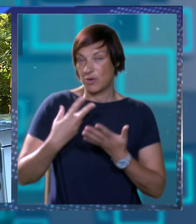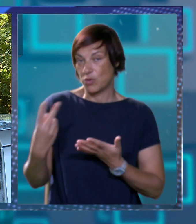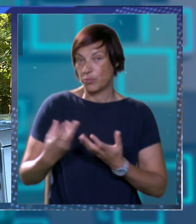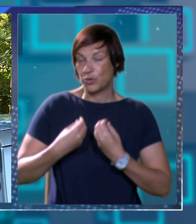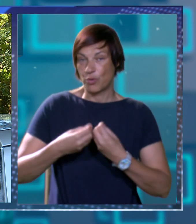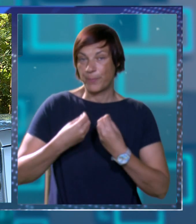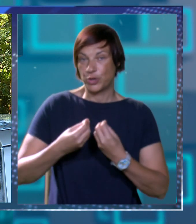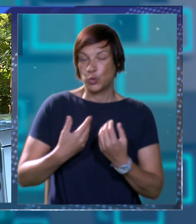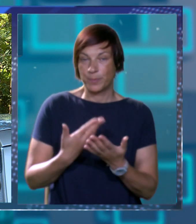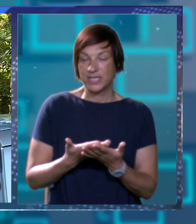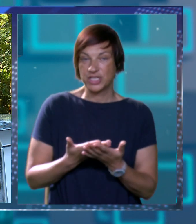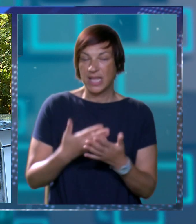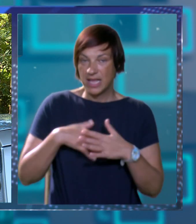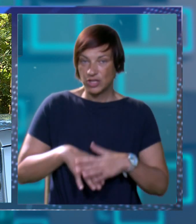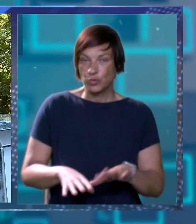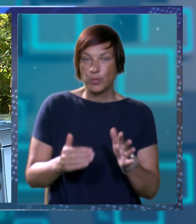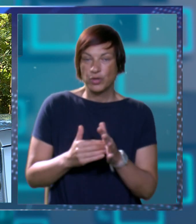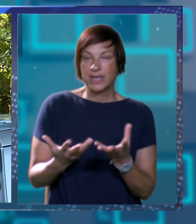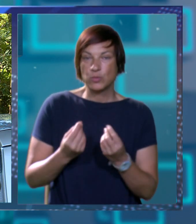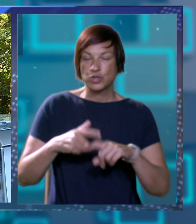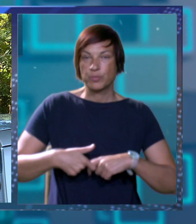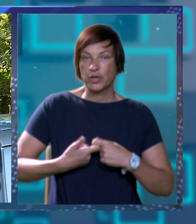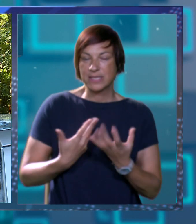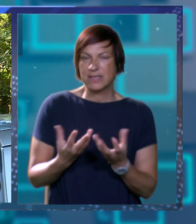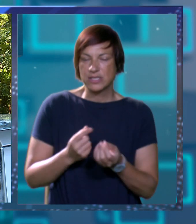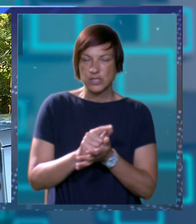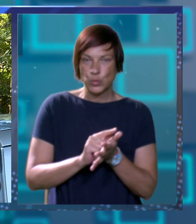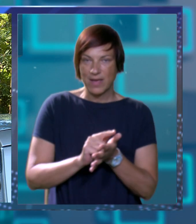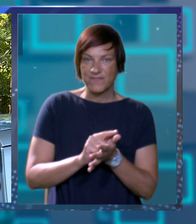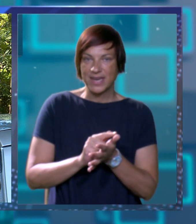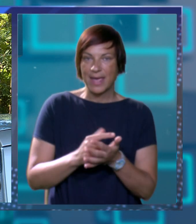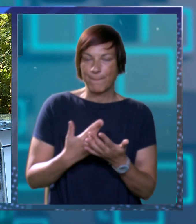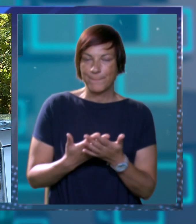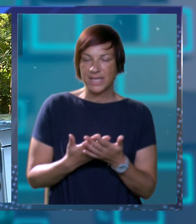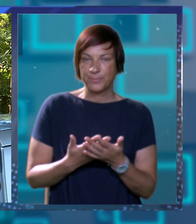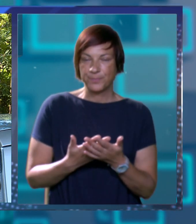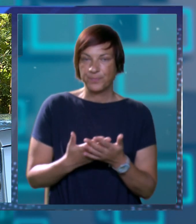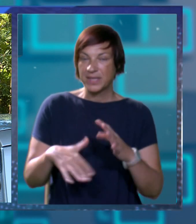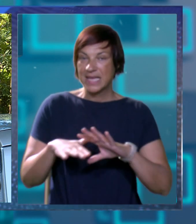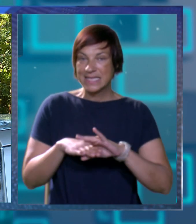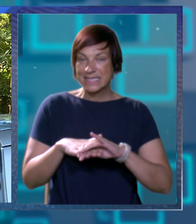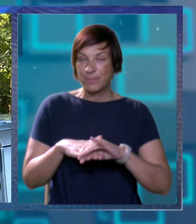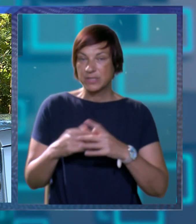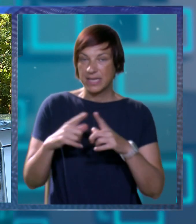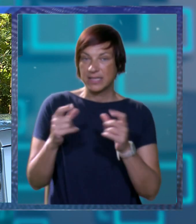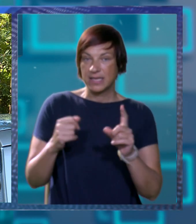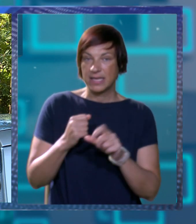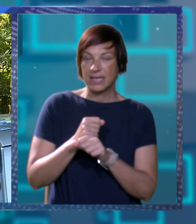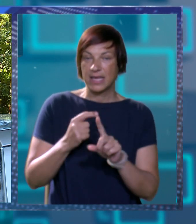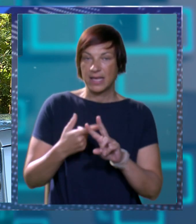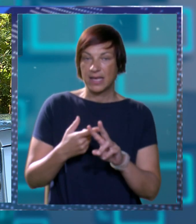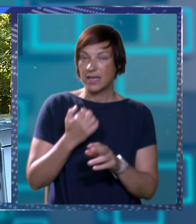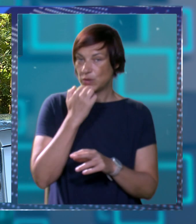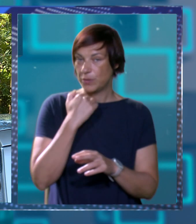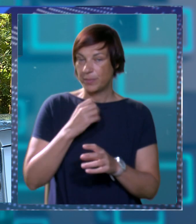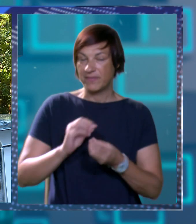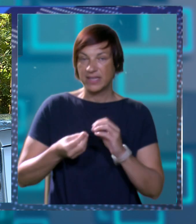nekome drugome protumaći tako da stvarno duboko treba ući u mnoge stvari a to iziskuje vrijeme za posljednik sa instituta IGH znači to